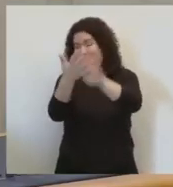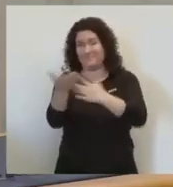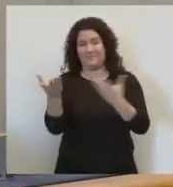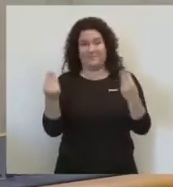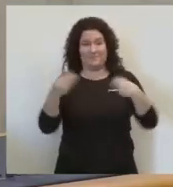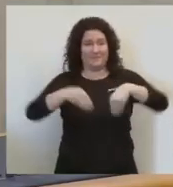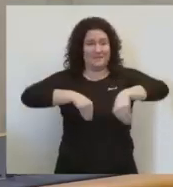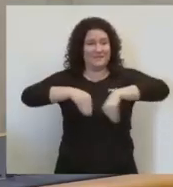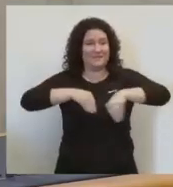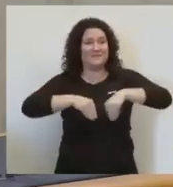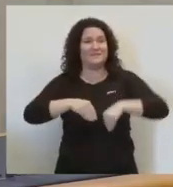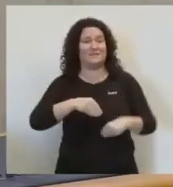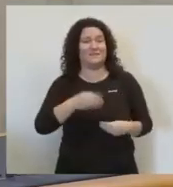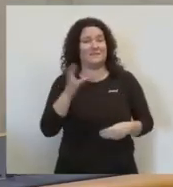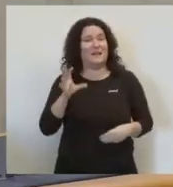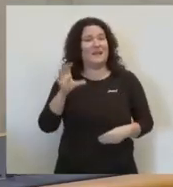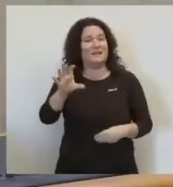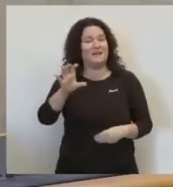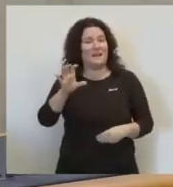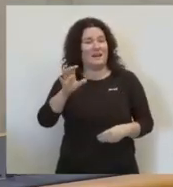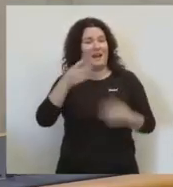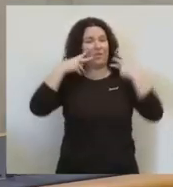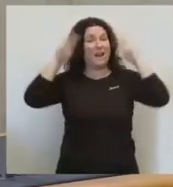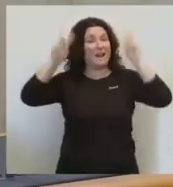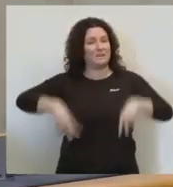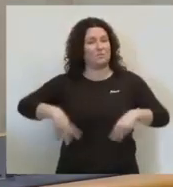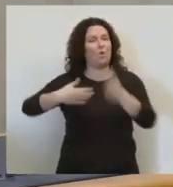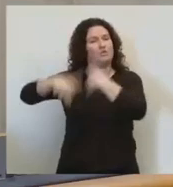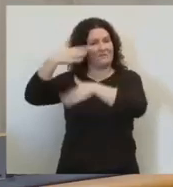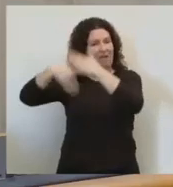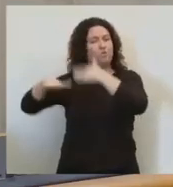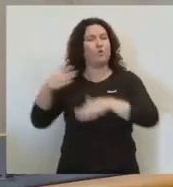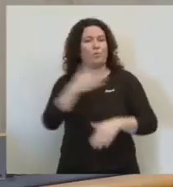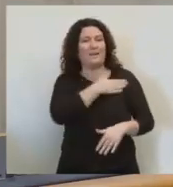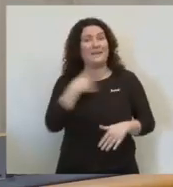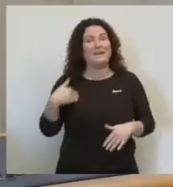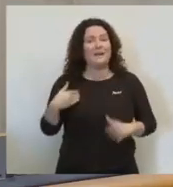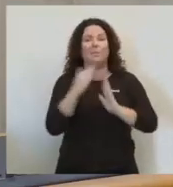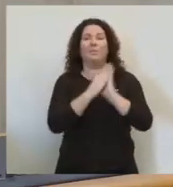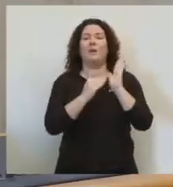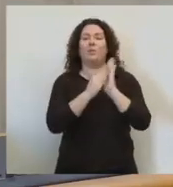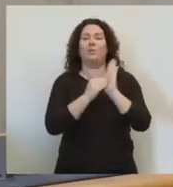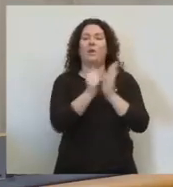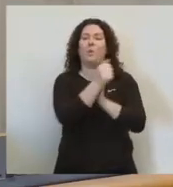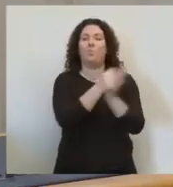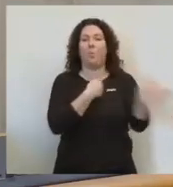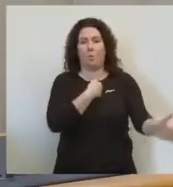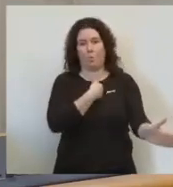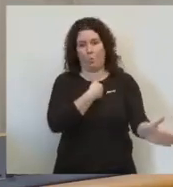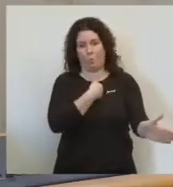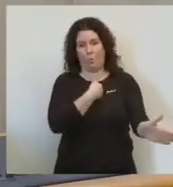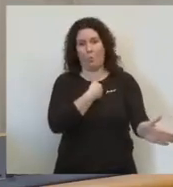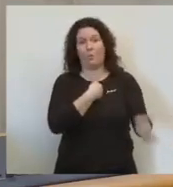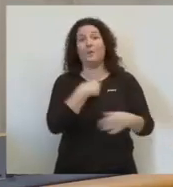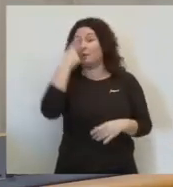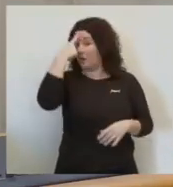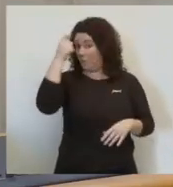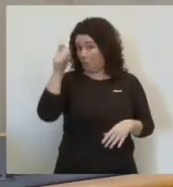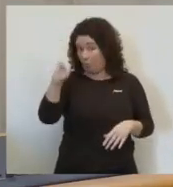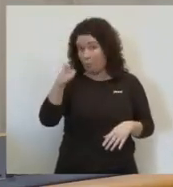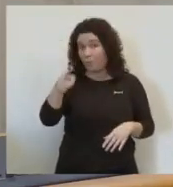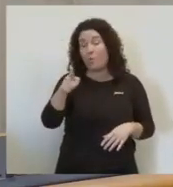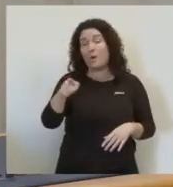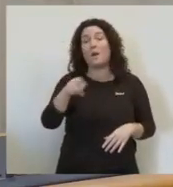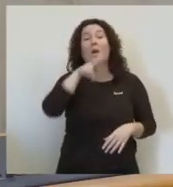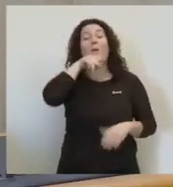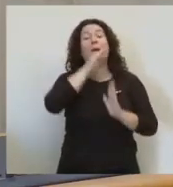estratègies del nacionalisme conservador per a eliminar la nostra llengua. Li recordo que els valencià no parlants,